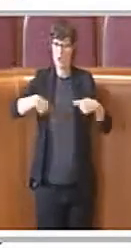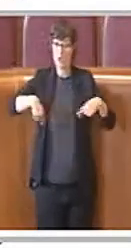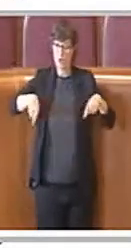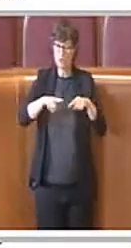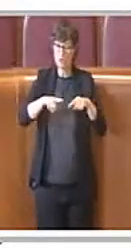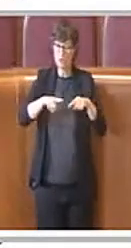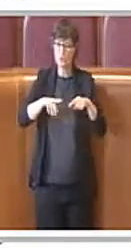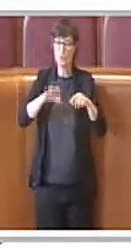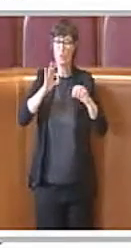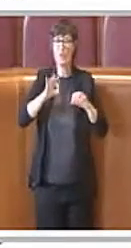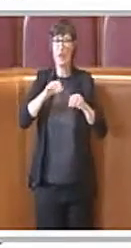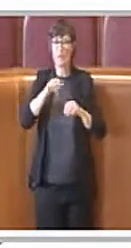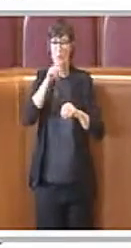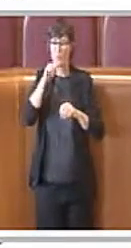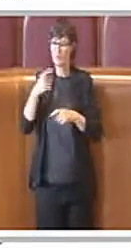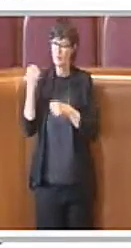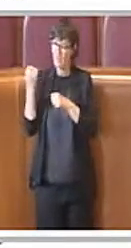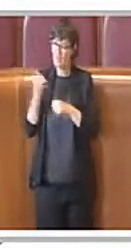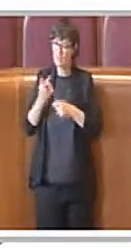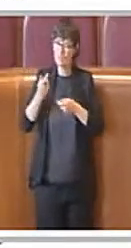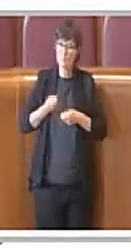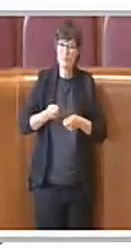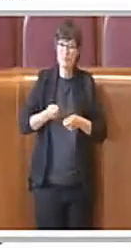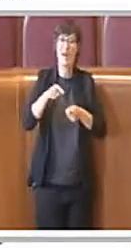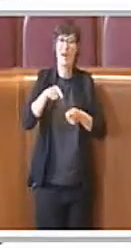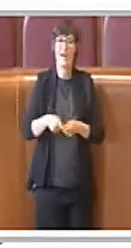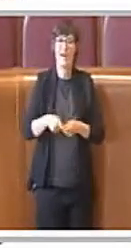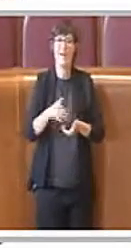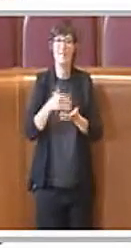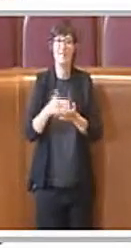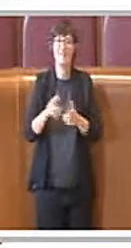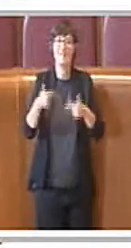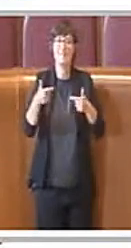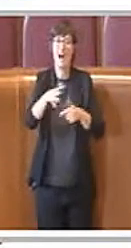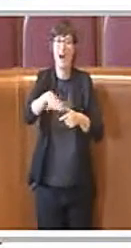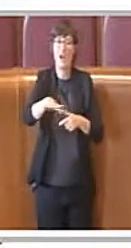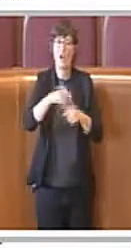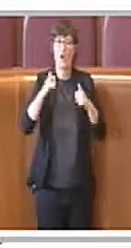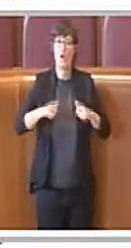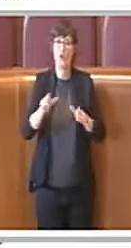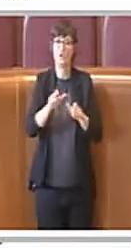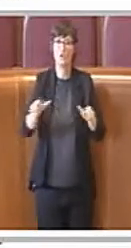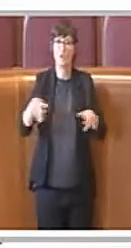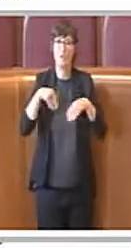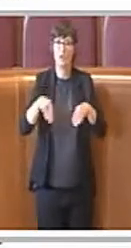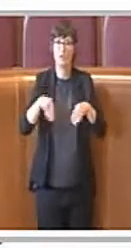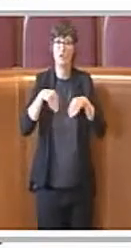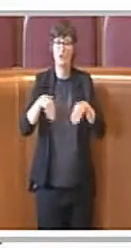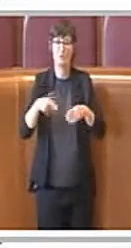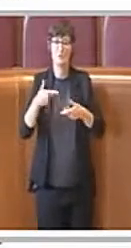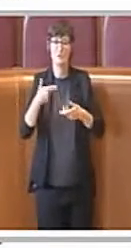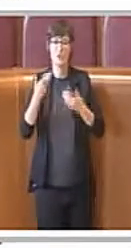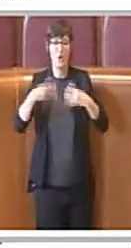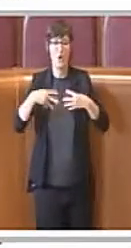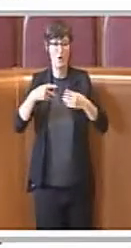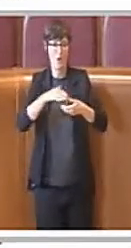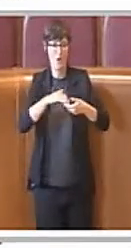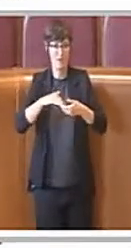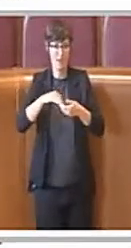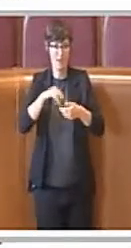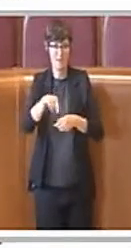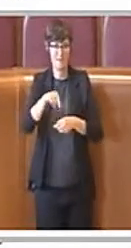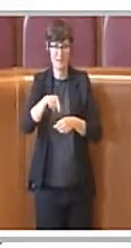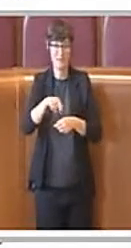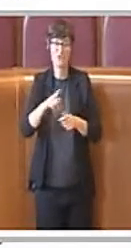valorizzano e promuovano la partecipazione dei singoli cittadini e di loro organizzazioni, nello svolgimento di attività destinate a migliorare la